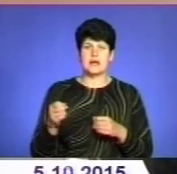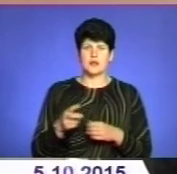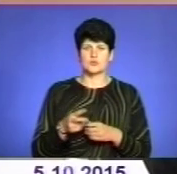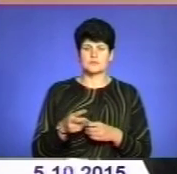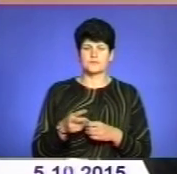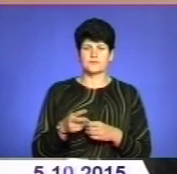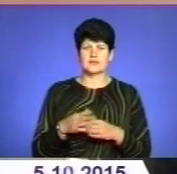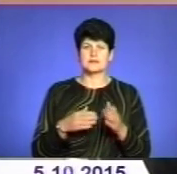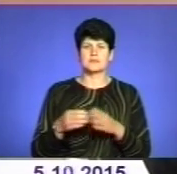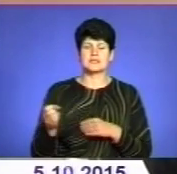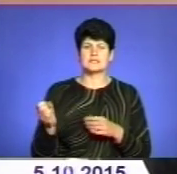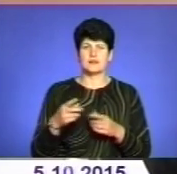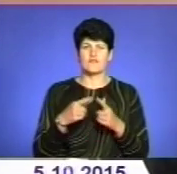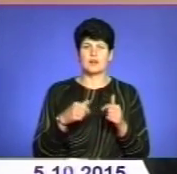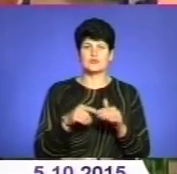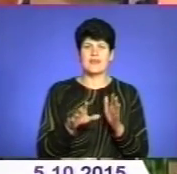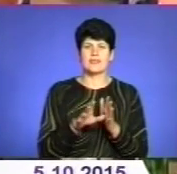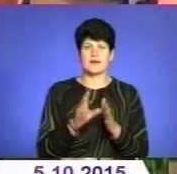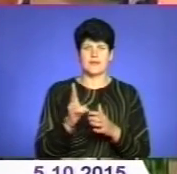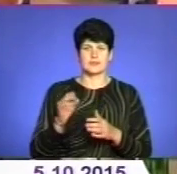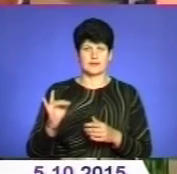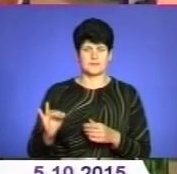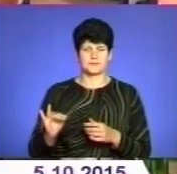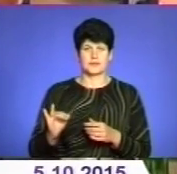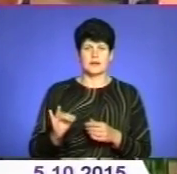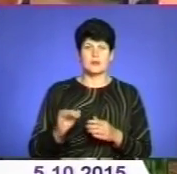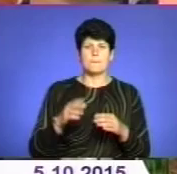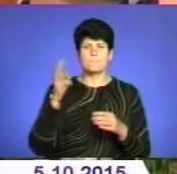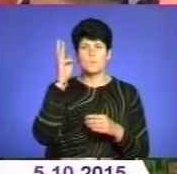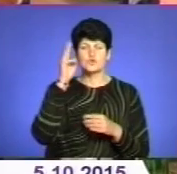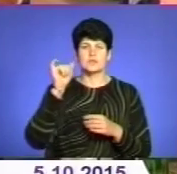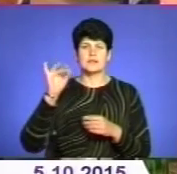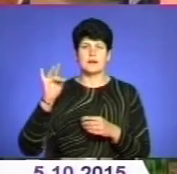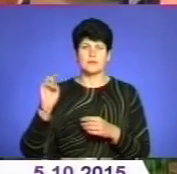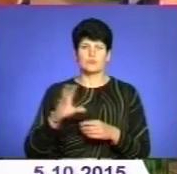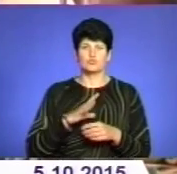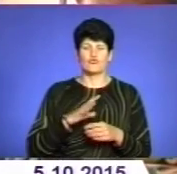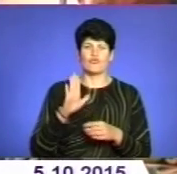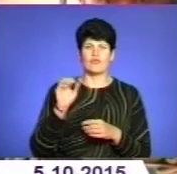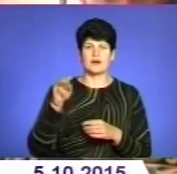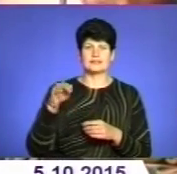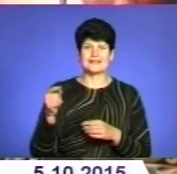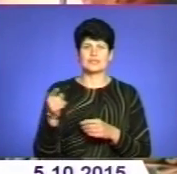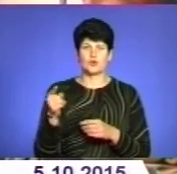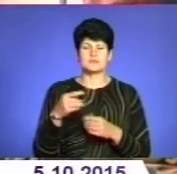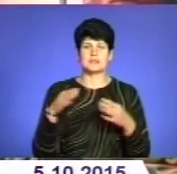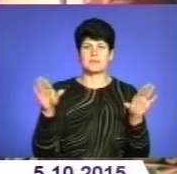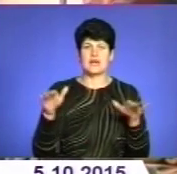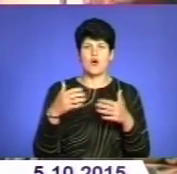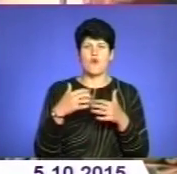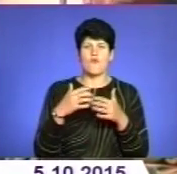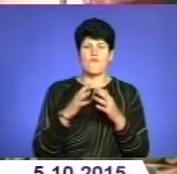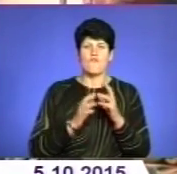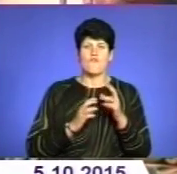спеціальності в галузі енергетики. Посол Іранов відвідав підприємство «Ватра», Тернопільську птахов фабрику, поспілкувався із